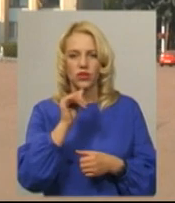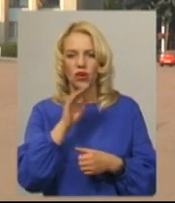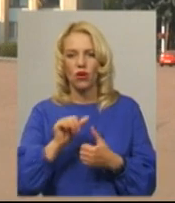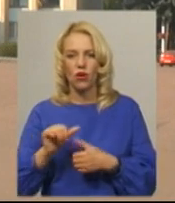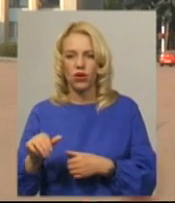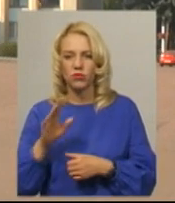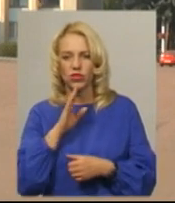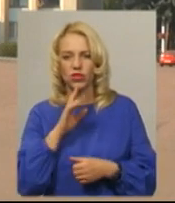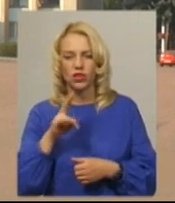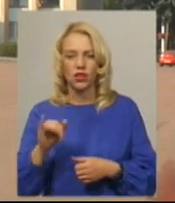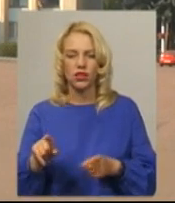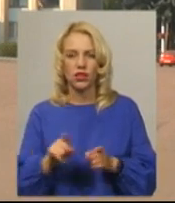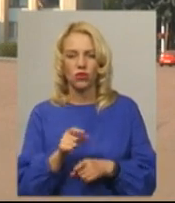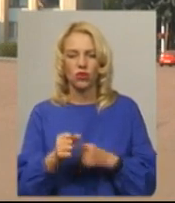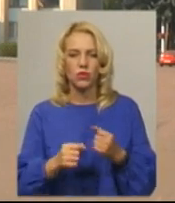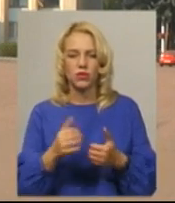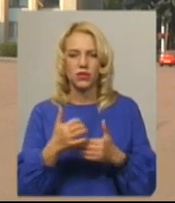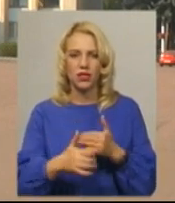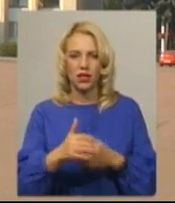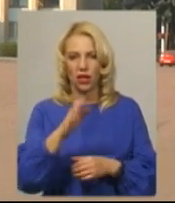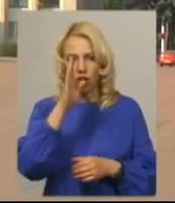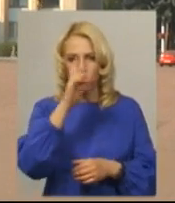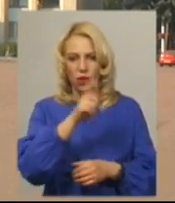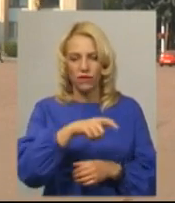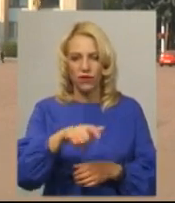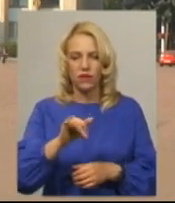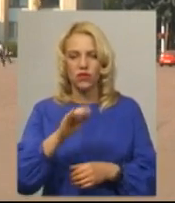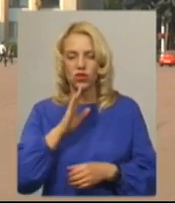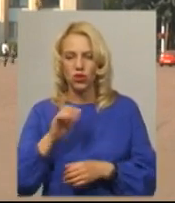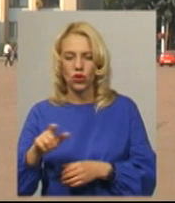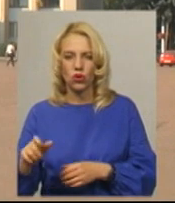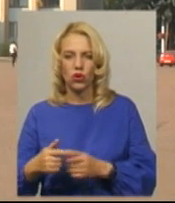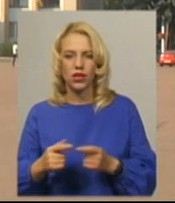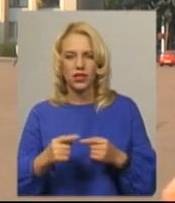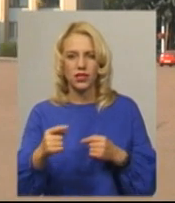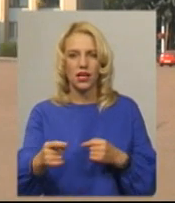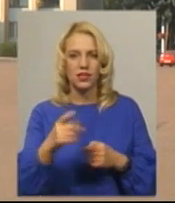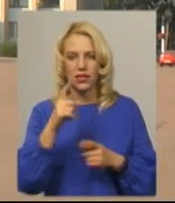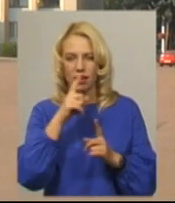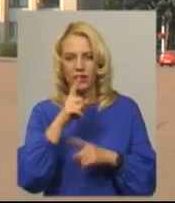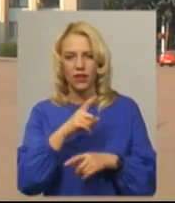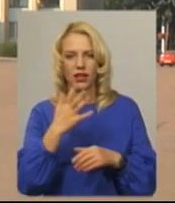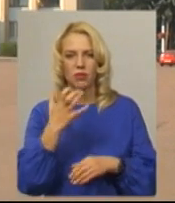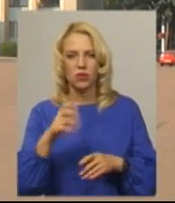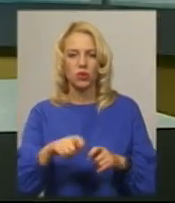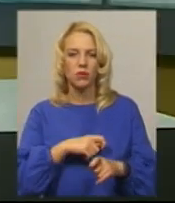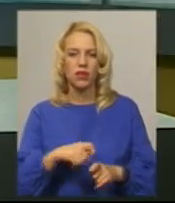А також пробіг серед чоловіків та жінок. Дистанція невелика, це дистанція всього 500 метрів».